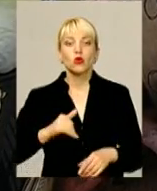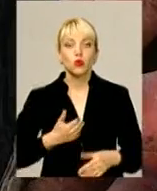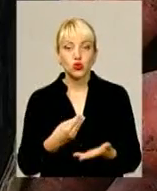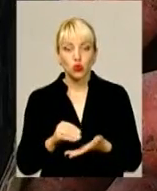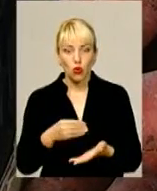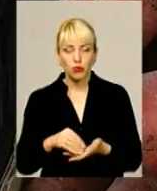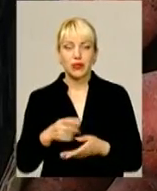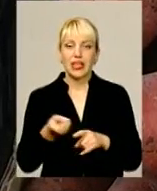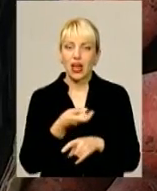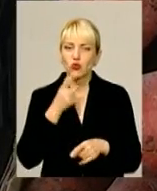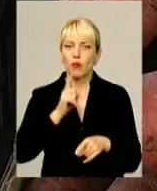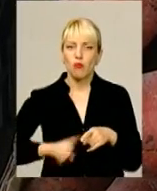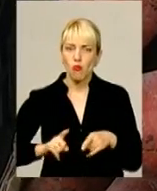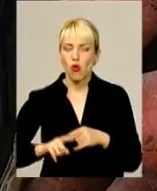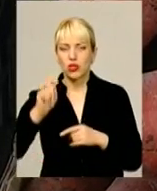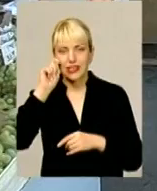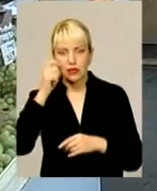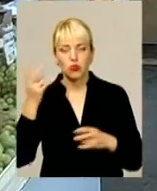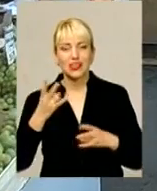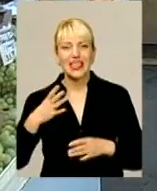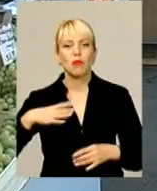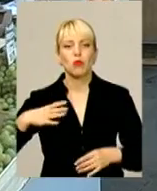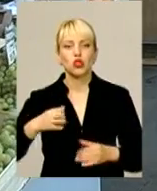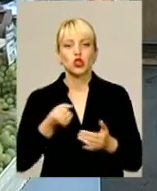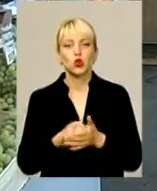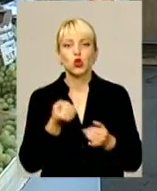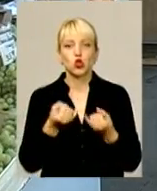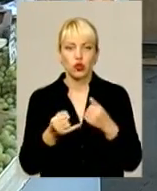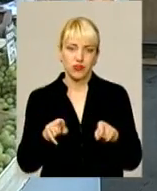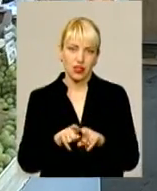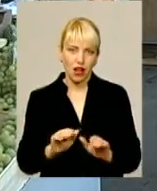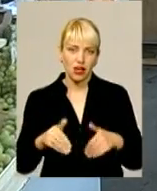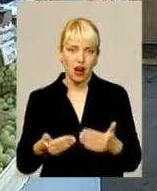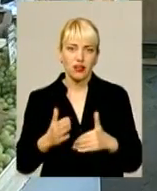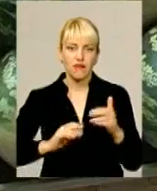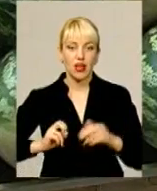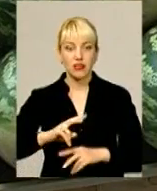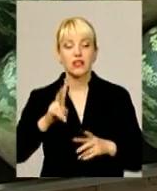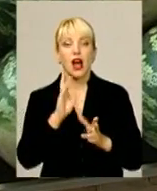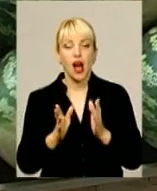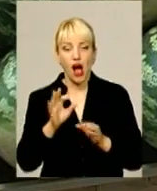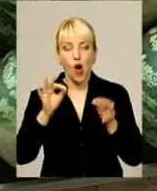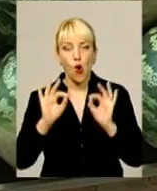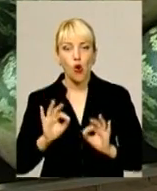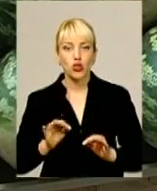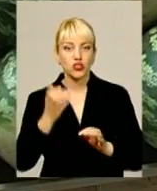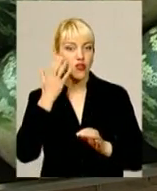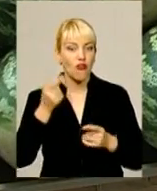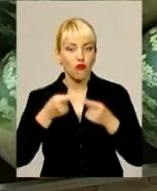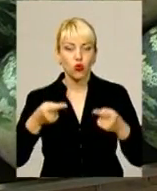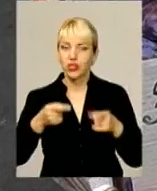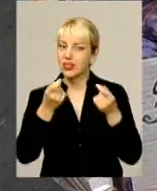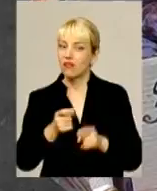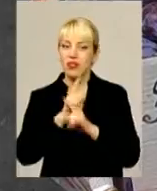на цілий рік картоплі, моркви чи цибулі, варто зачекати до жовтня. Принаймні, так радять фахівці. А от осінні фрукти вже дешевшати не